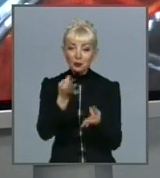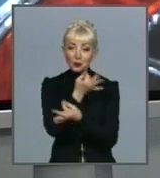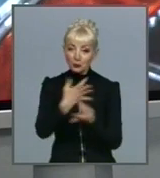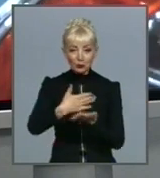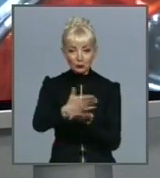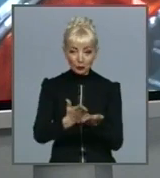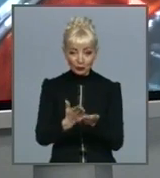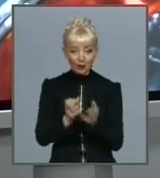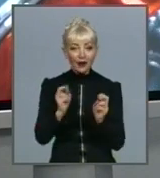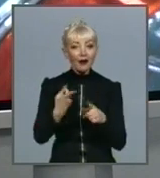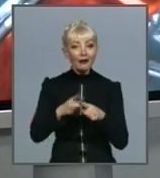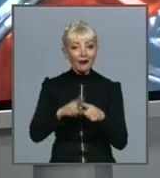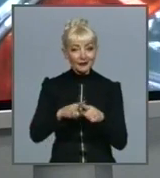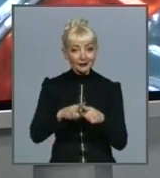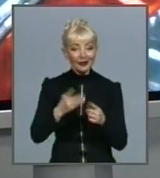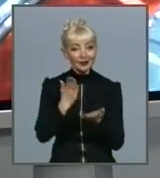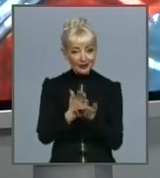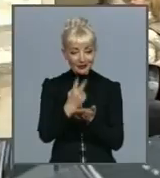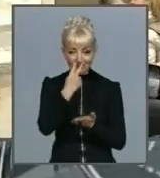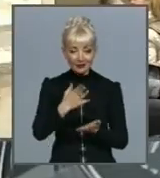відбувається, бачили наші кореспонденти.